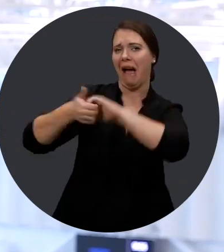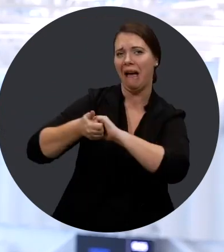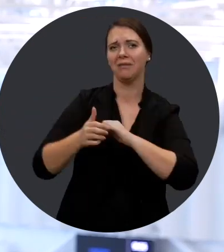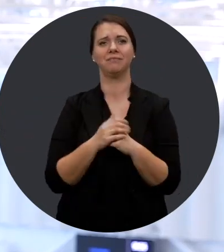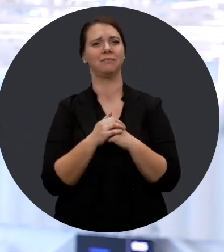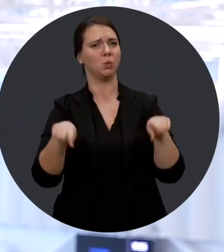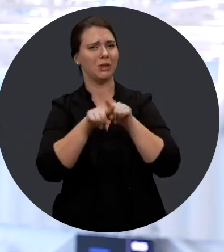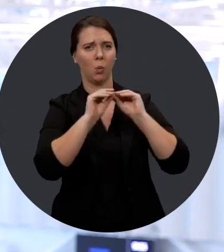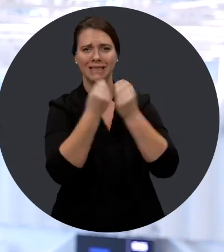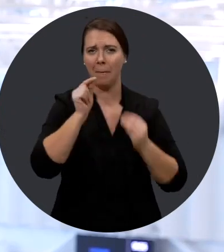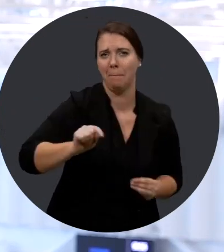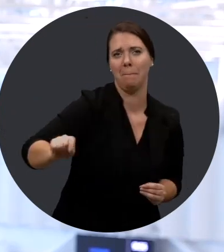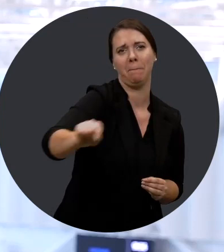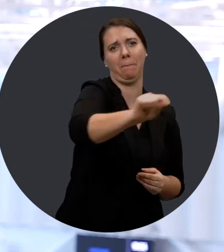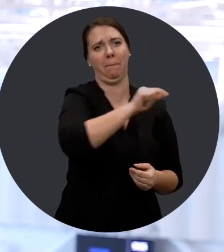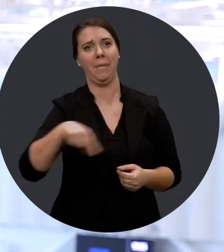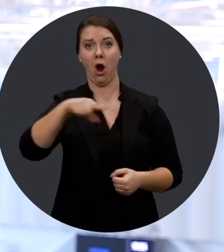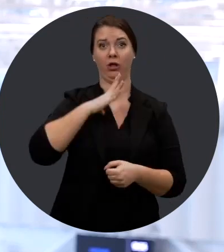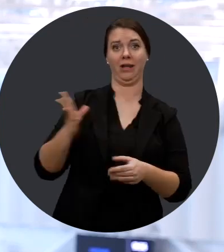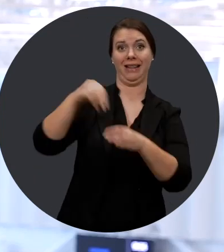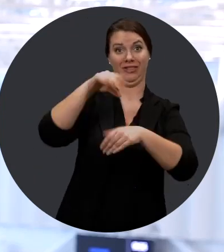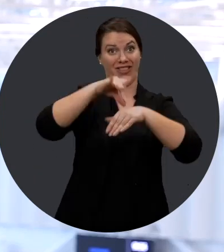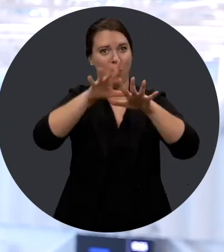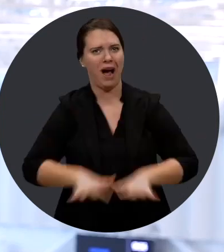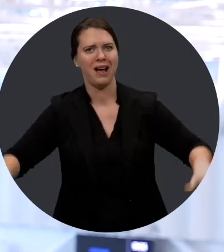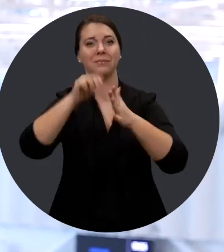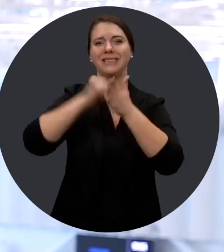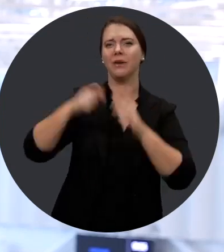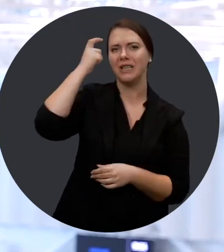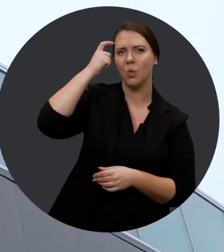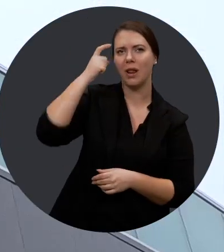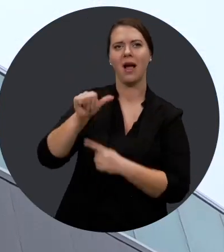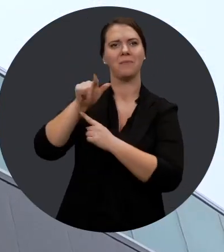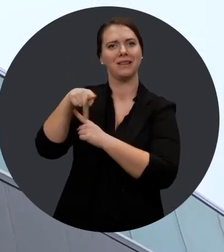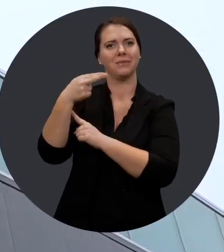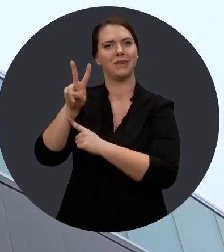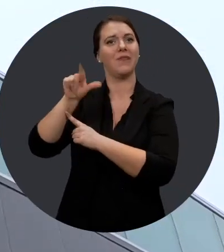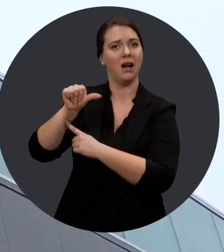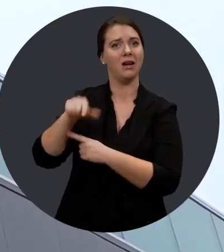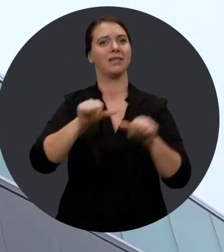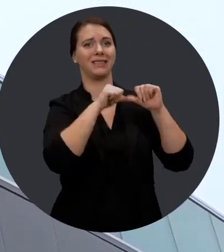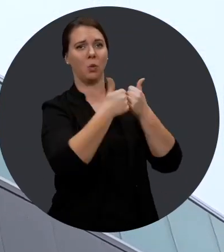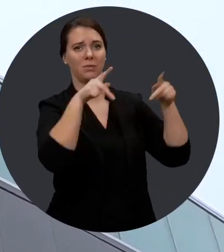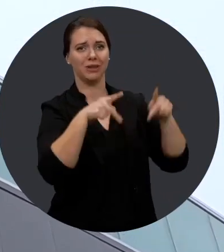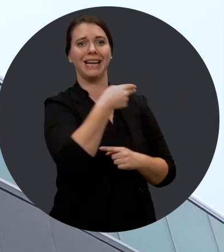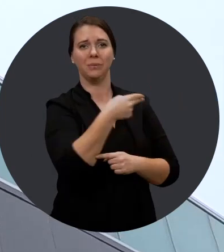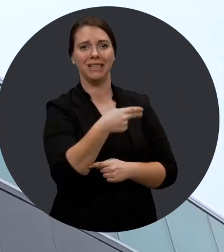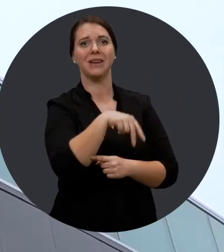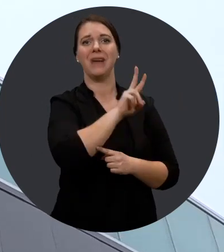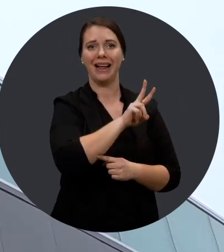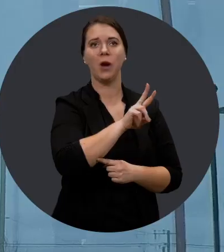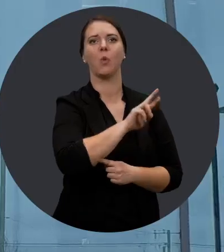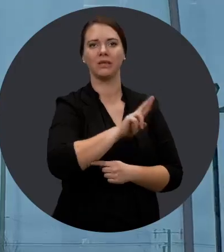on avait la ville de Belleuil. Nos partenaires aussi, nos organismes communautaires qui sont sur notre territoire en déficience intellectuelle et l'APHVR, l'Association des